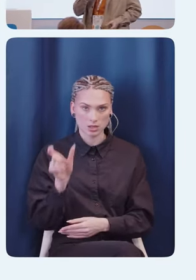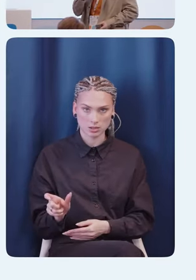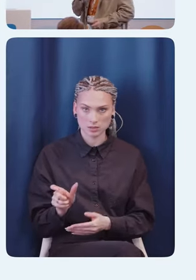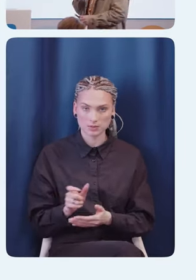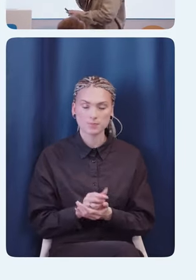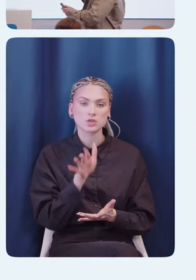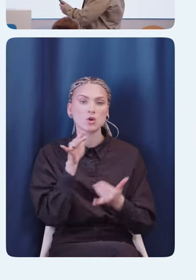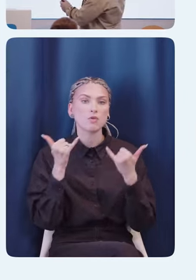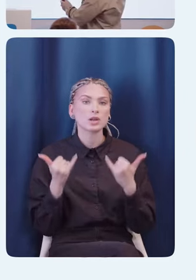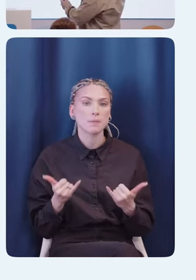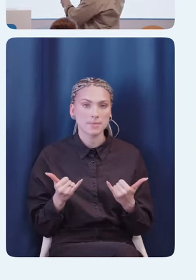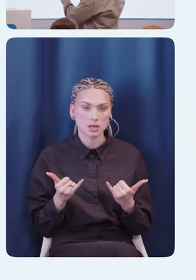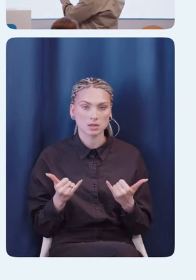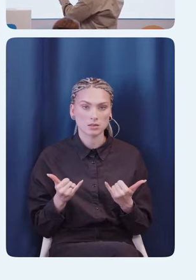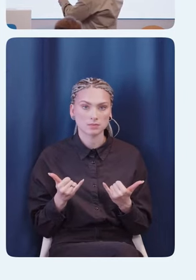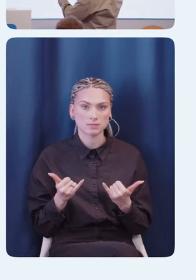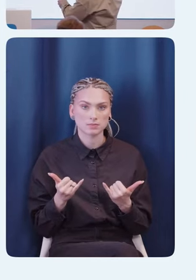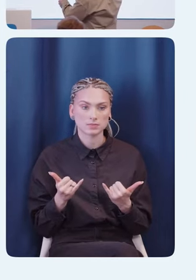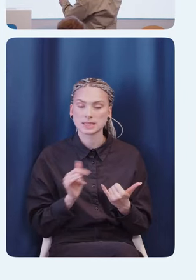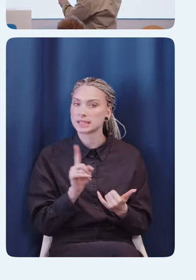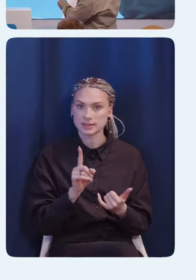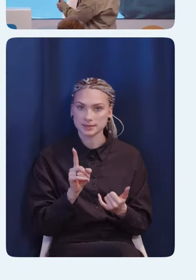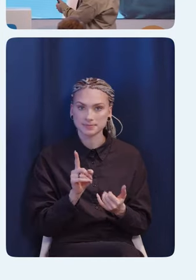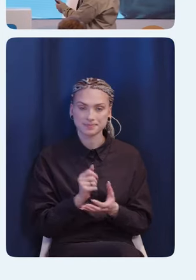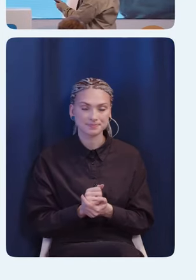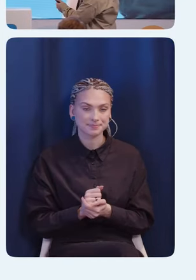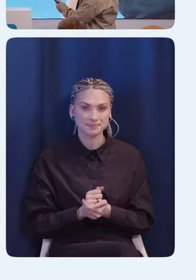Современный путь… Несовременный, простите.